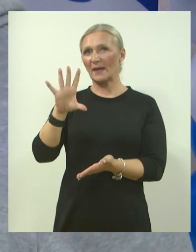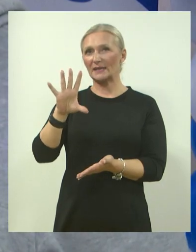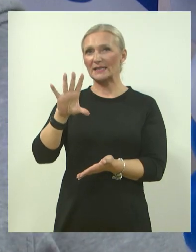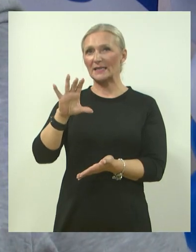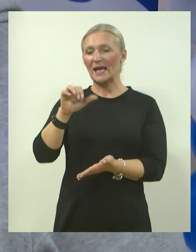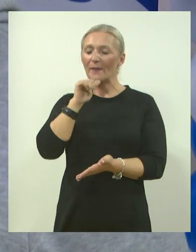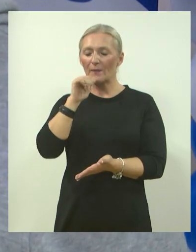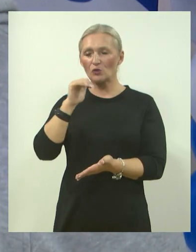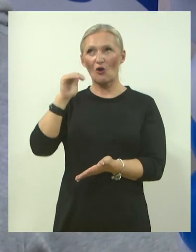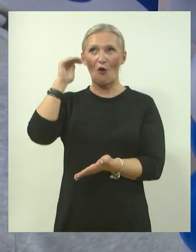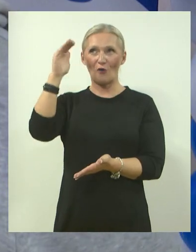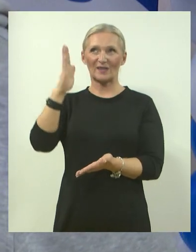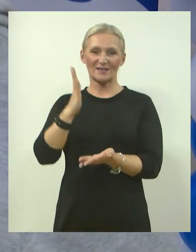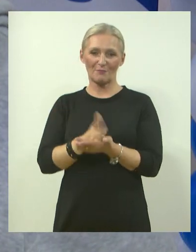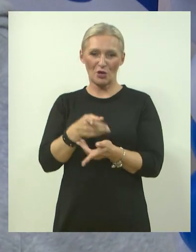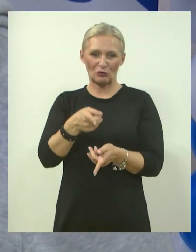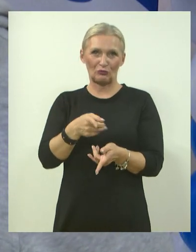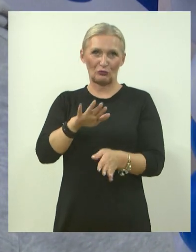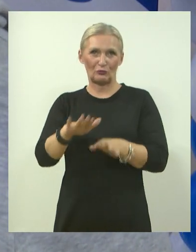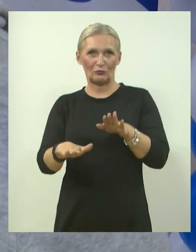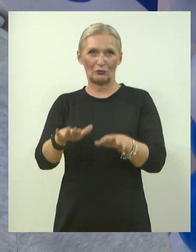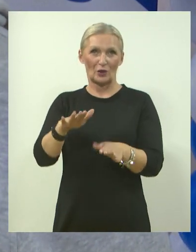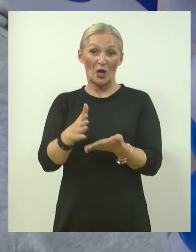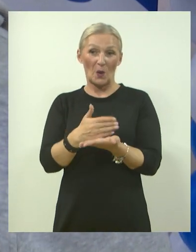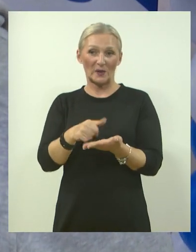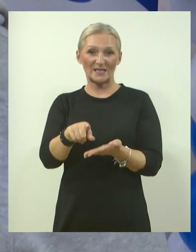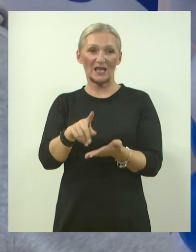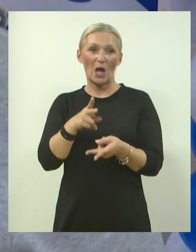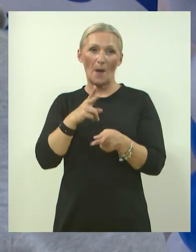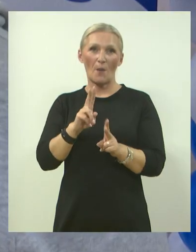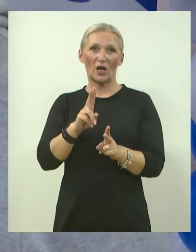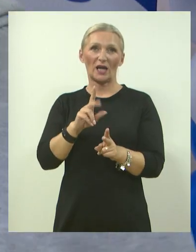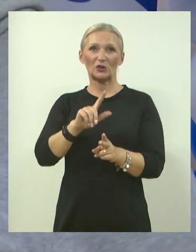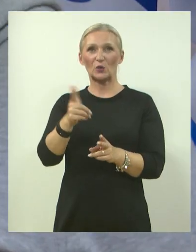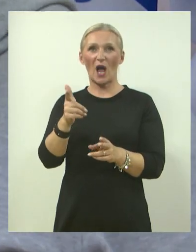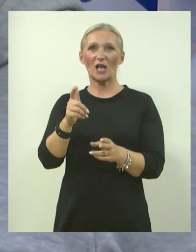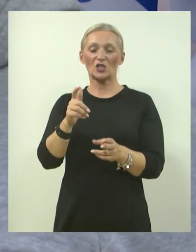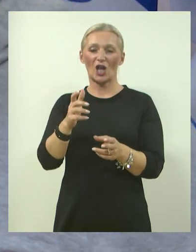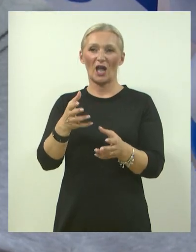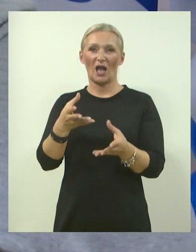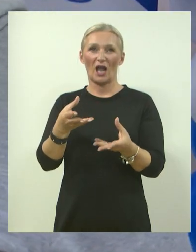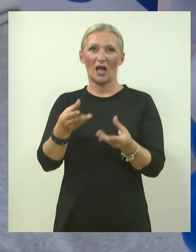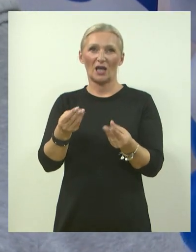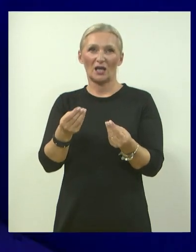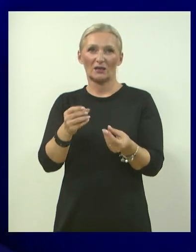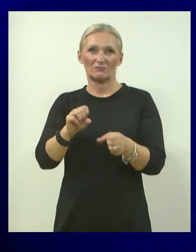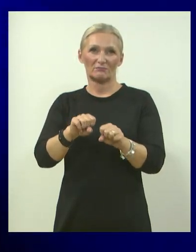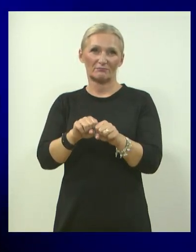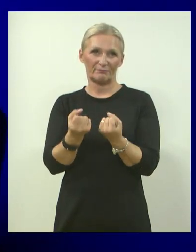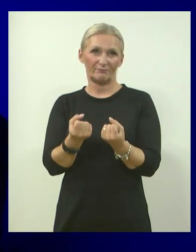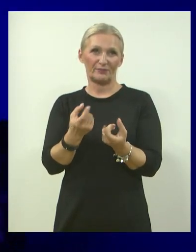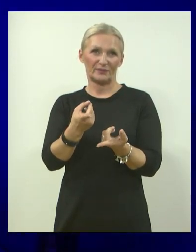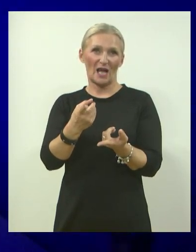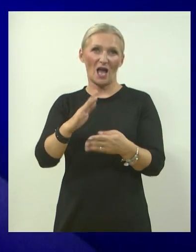odrasli mogli baš na tome biti. Kad bi odrasli koristili onda bi morali drugačije gabarite te didaktike uzimati, jer